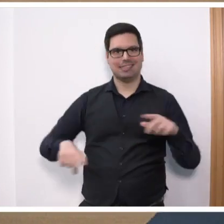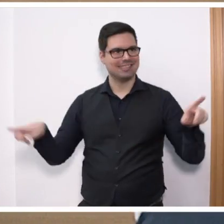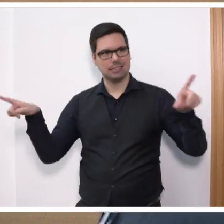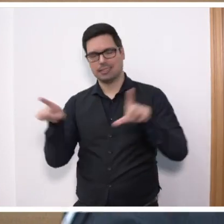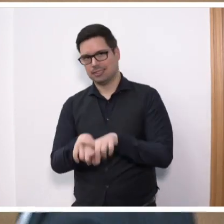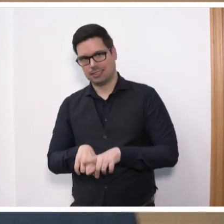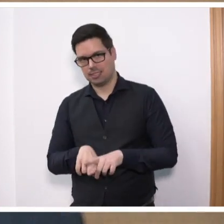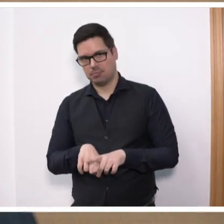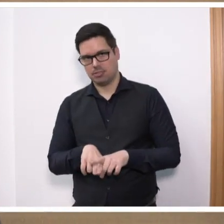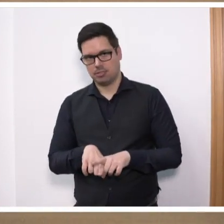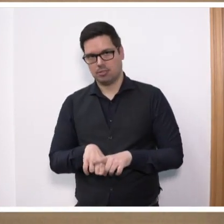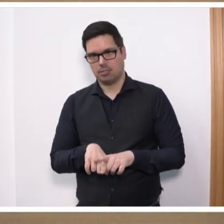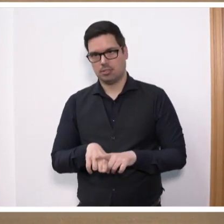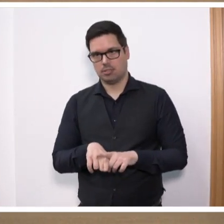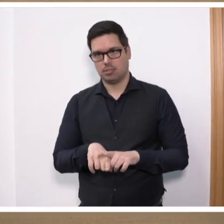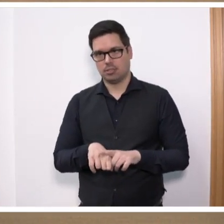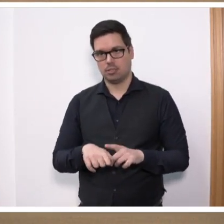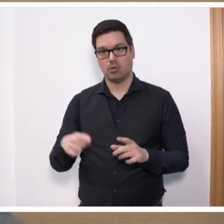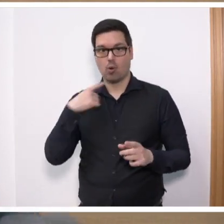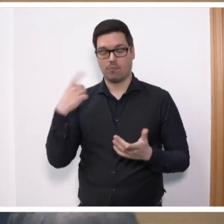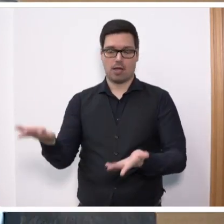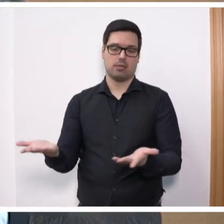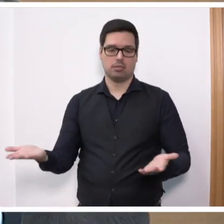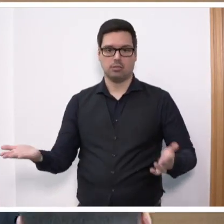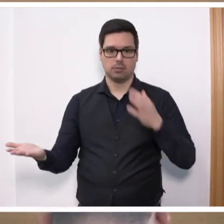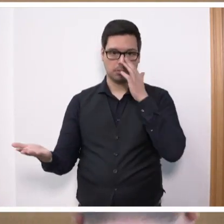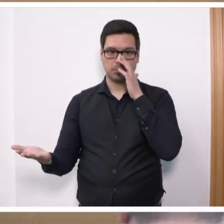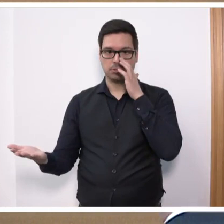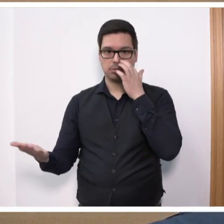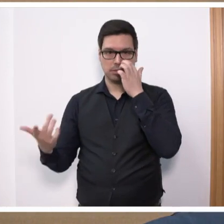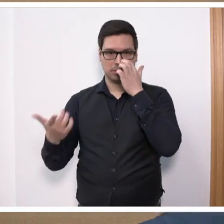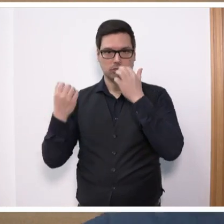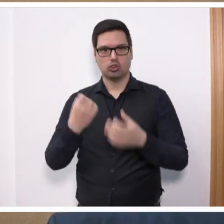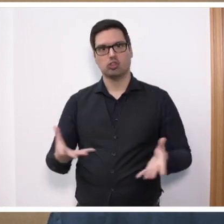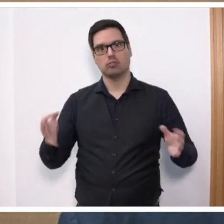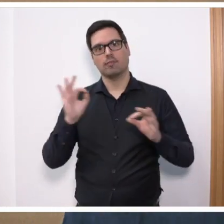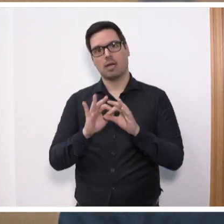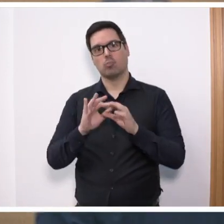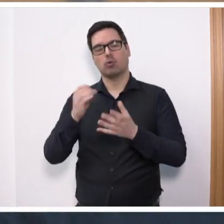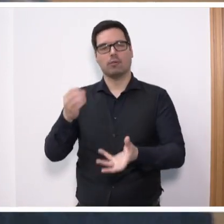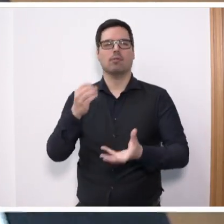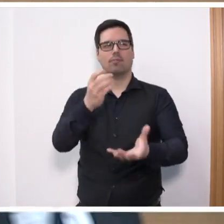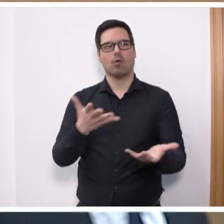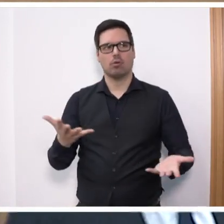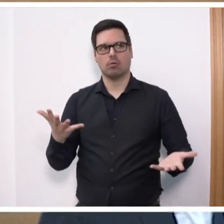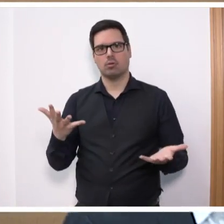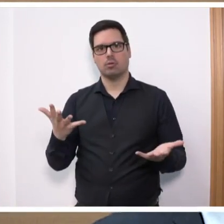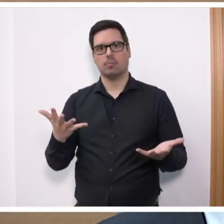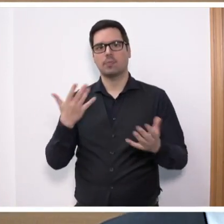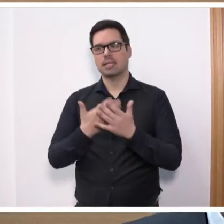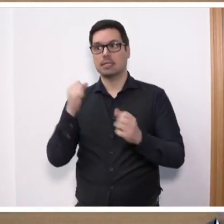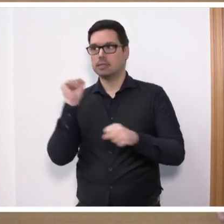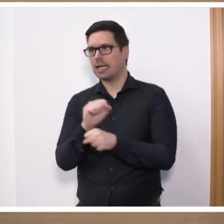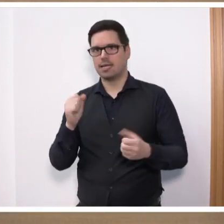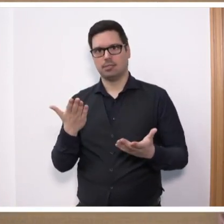bleibt das Unschuldige überfahrene Opfer. Und das ist der Schwachpunkt des gesamten Fonds und das ist es, warum wir uns dagegen stellen.